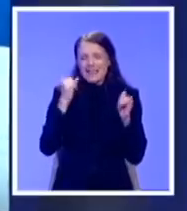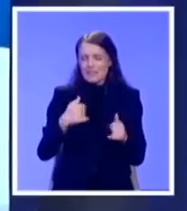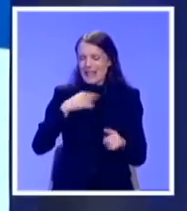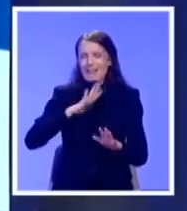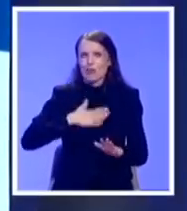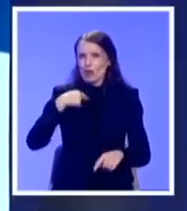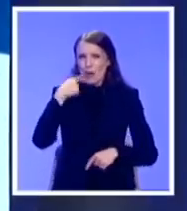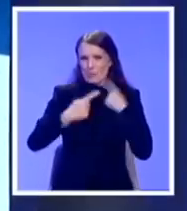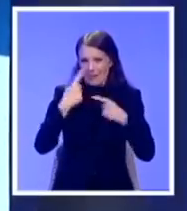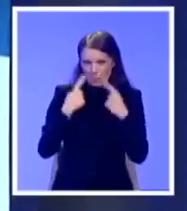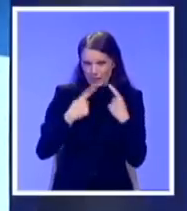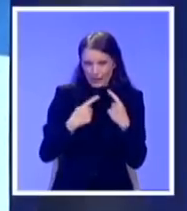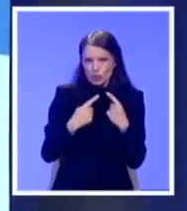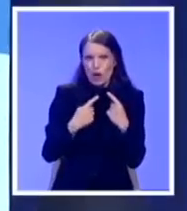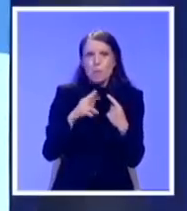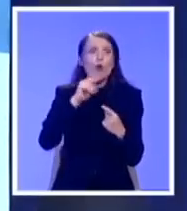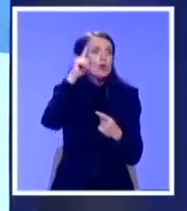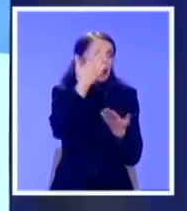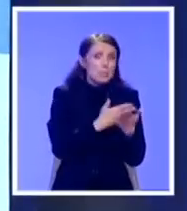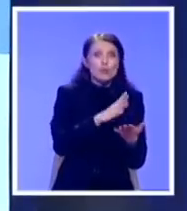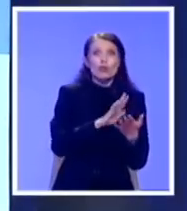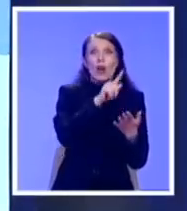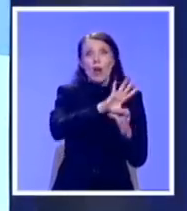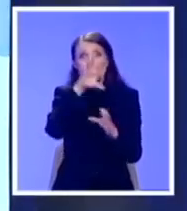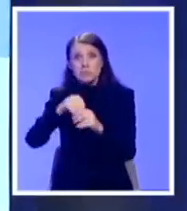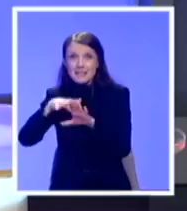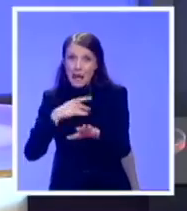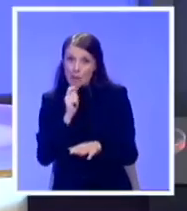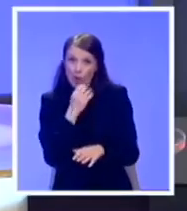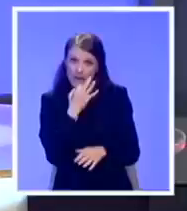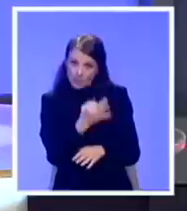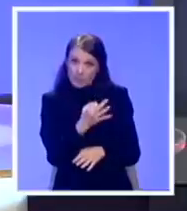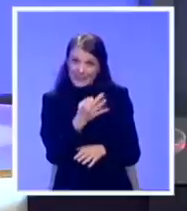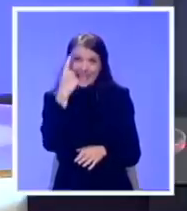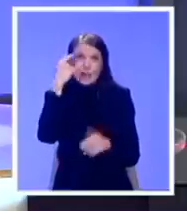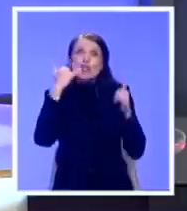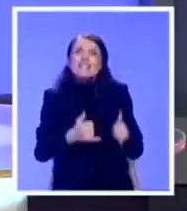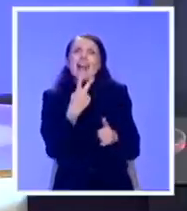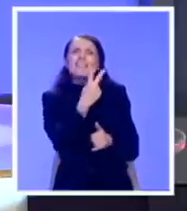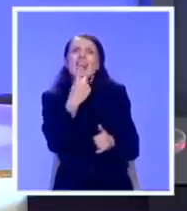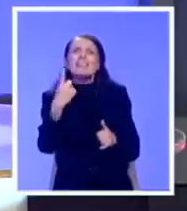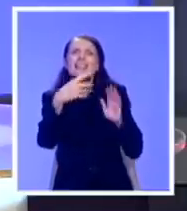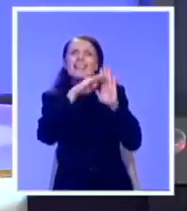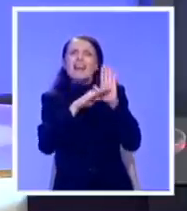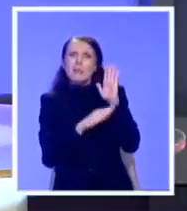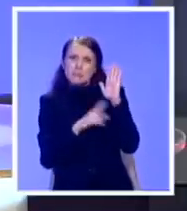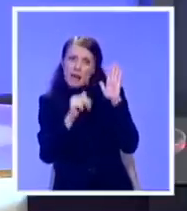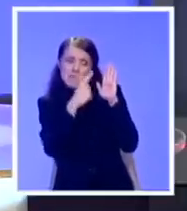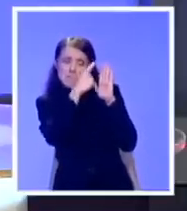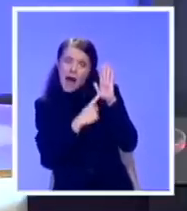nekoga ko se već takmiči, znači, na ovim izborima? Imam... Ko je među listama ovim... Imam, par ljudi neću izrasti mene. Vidjet ćemo ko će